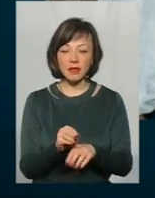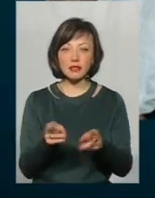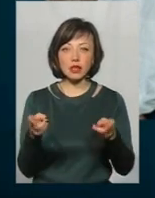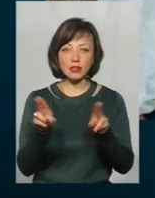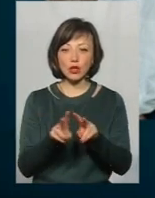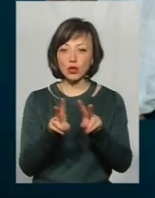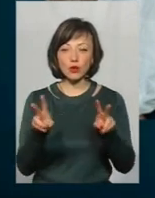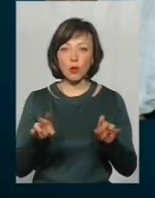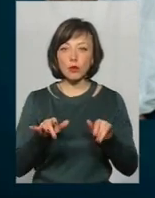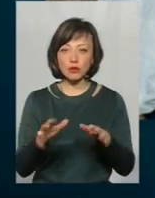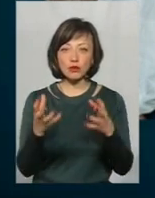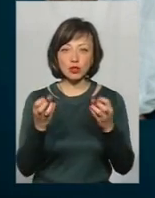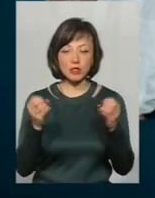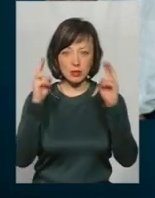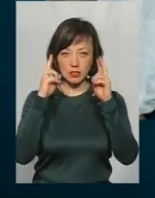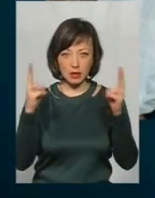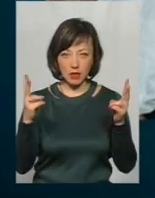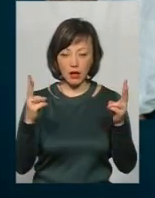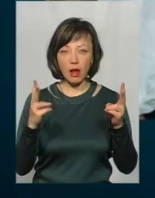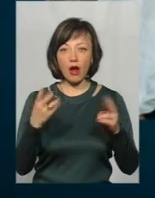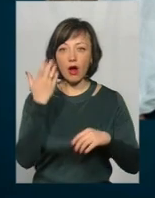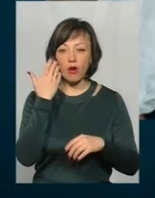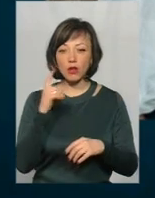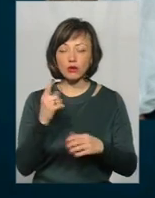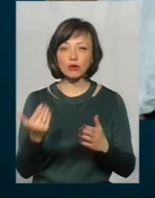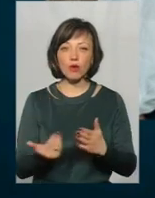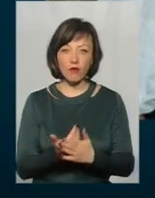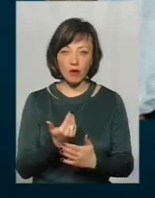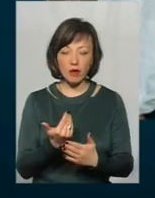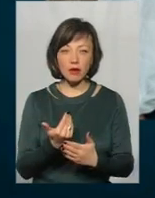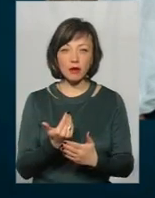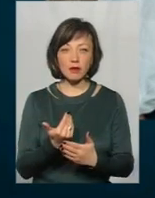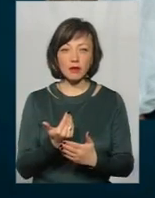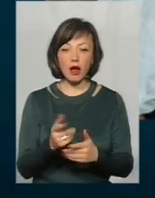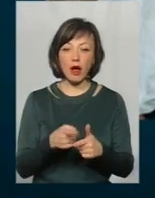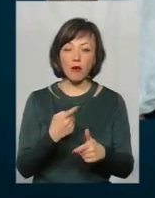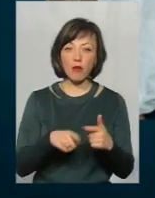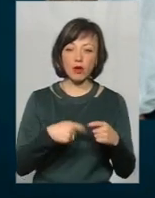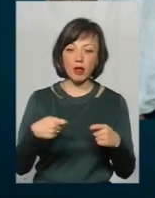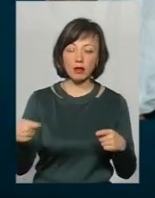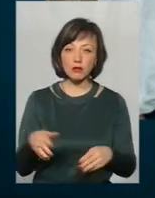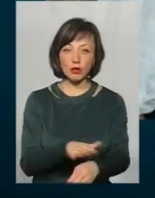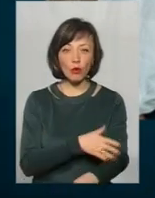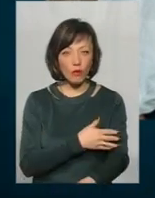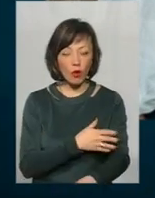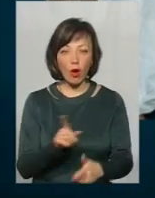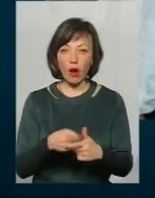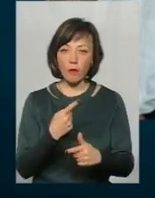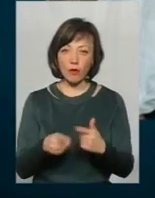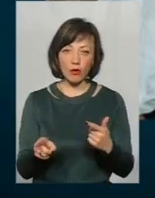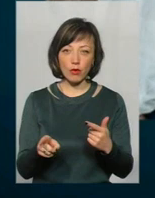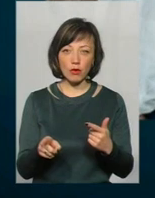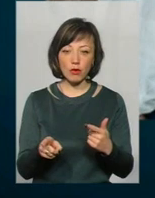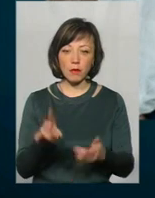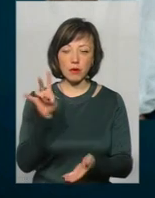Бо ніхто процедури самої не знає, розумієте? Тобто, коли щось є нове, то воно або тянеться дуже довго, або воно